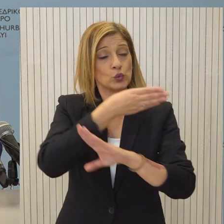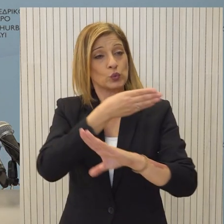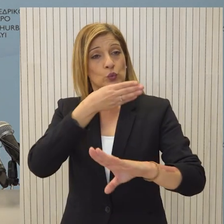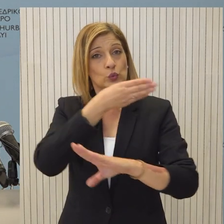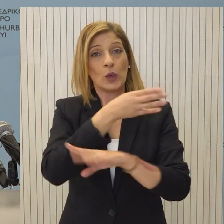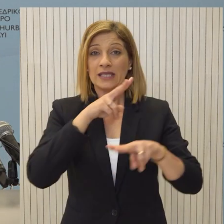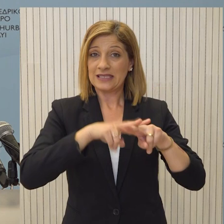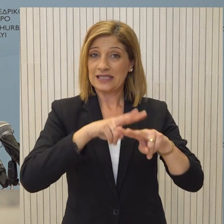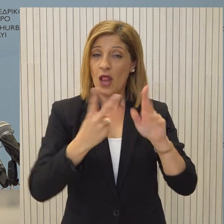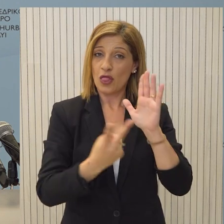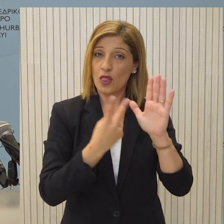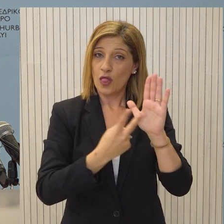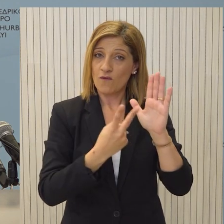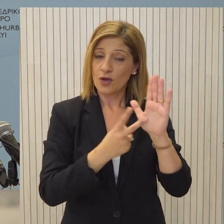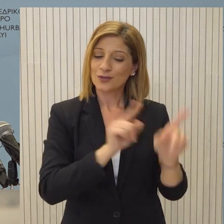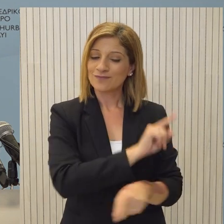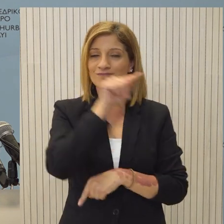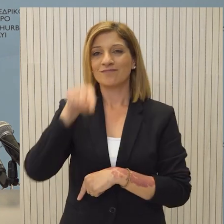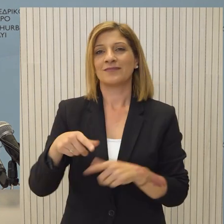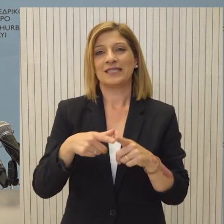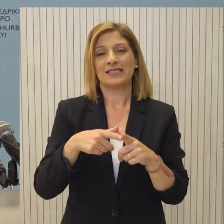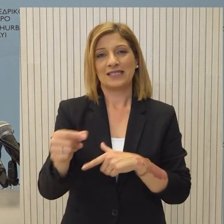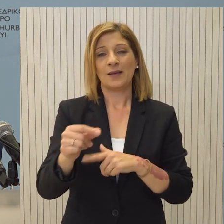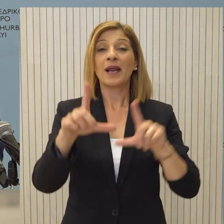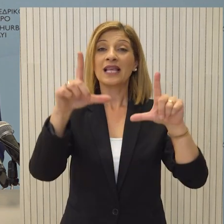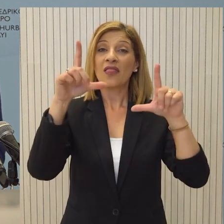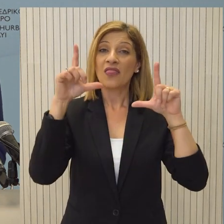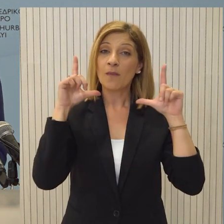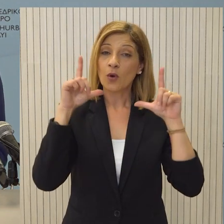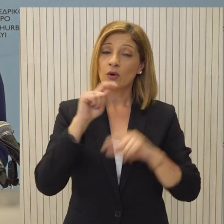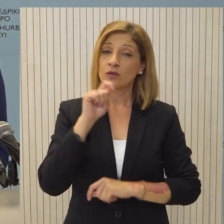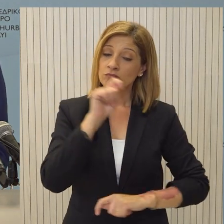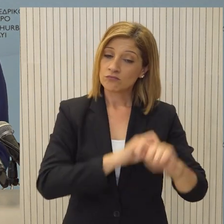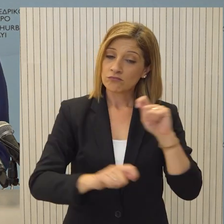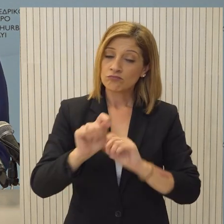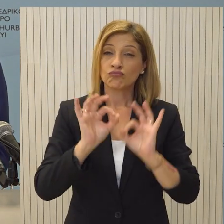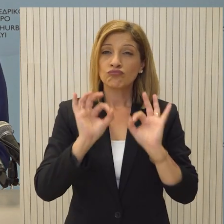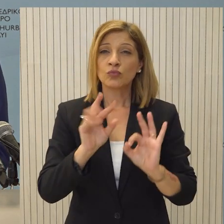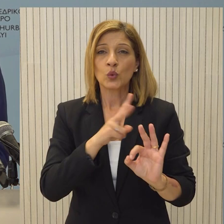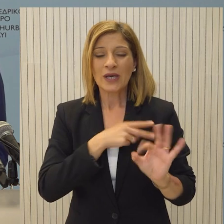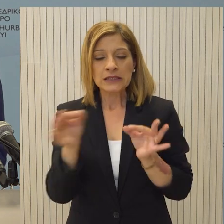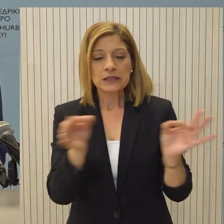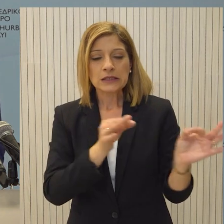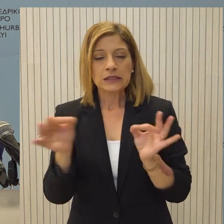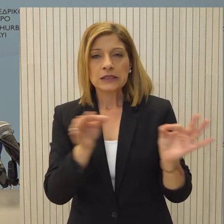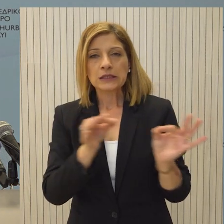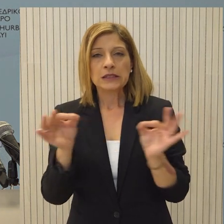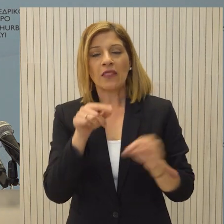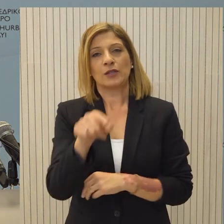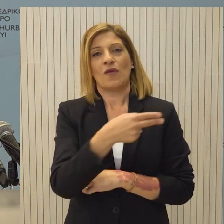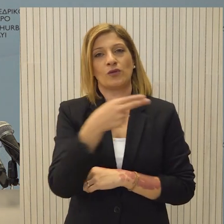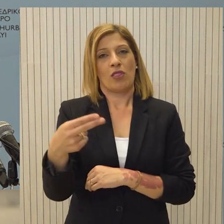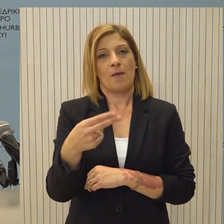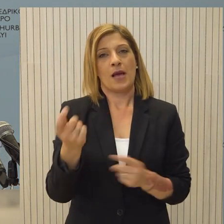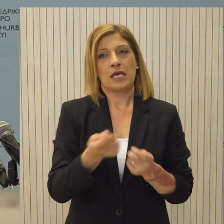ομάδα από την Κύπρο στο Ισραήλ το προηγούμενο διάστημα. Ως Κυπριακή Δημοκρατία έχουμε συντάξει ένα πολύ συγκεκριμένο σχεδιασμό ως προς την υλοποίηση της